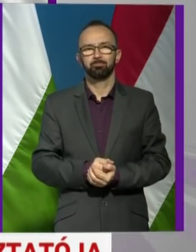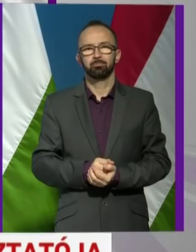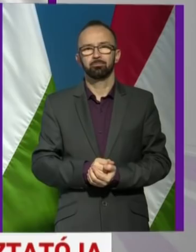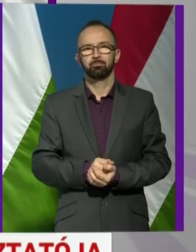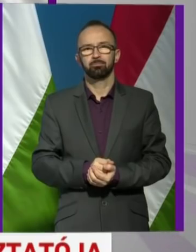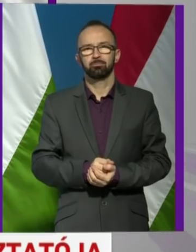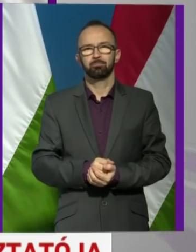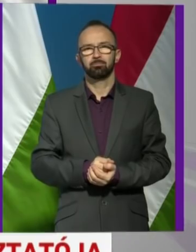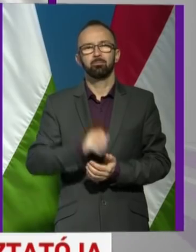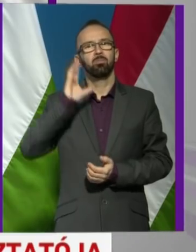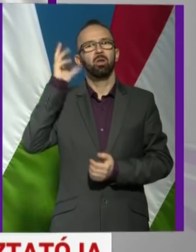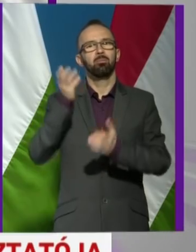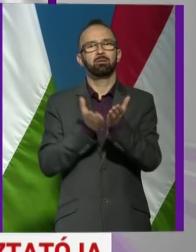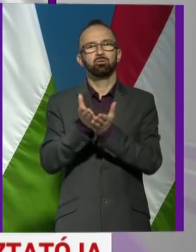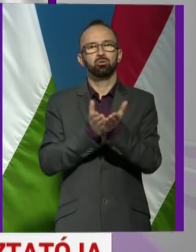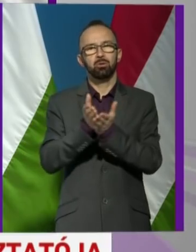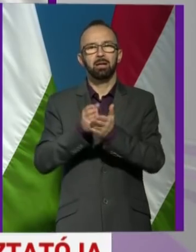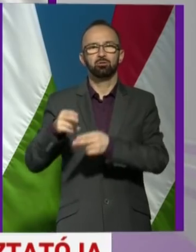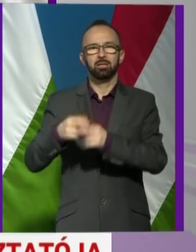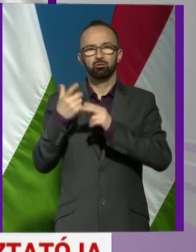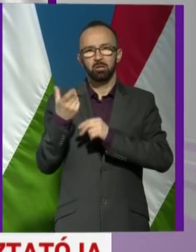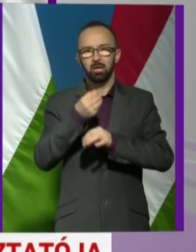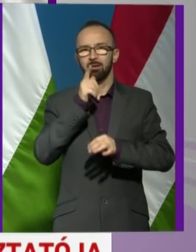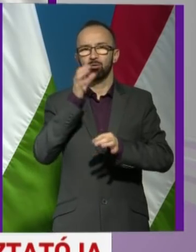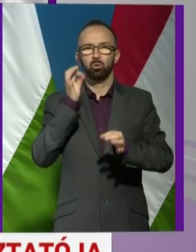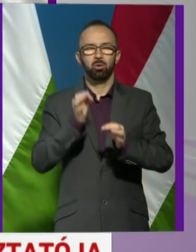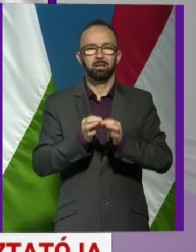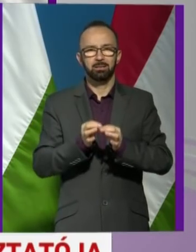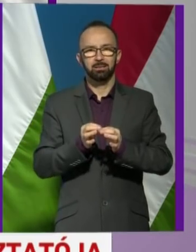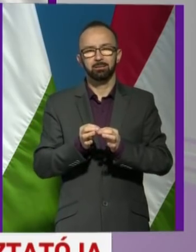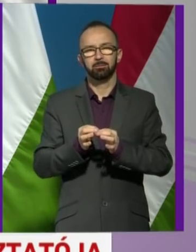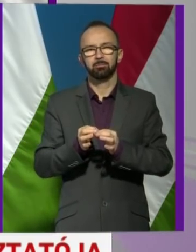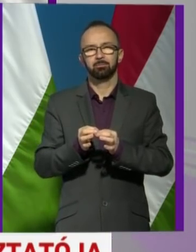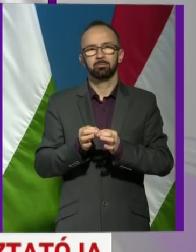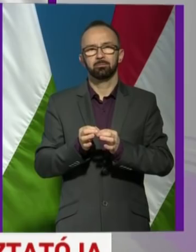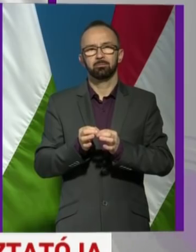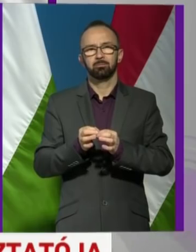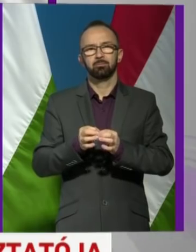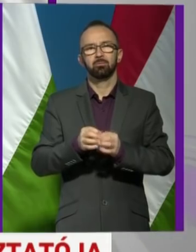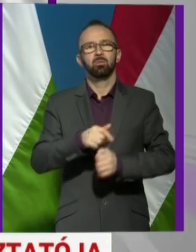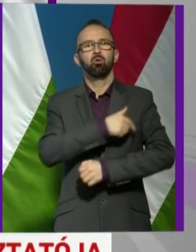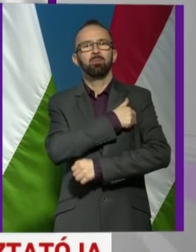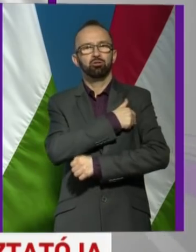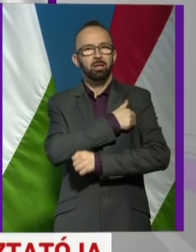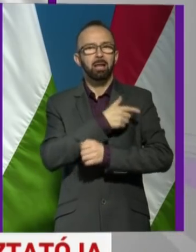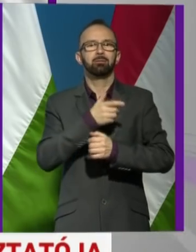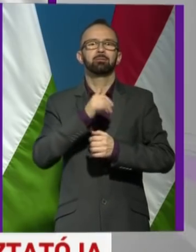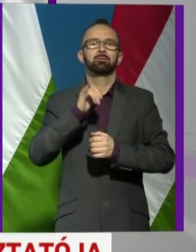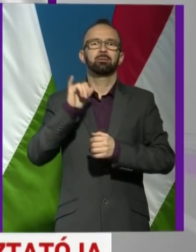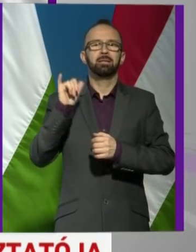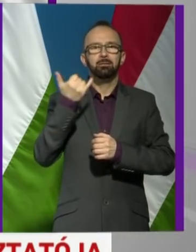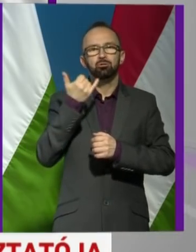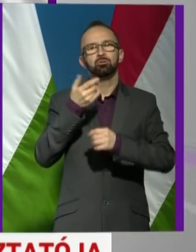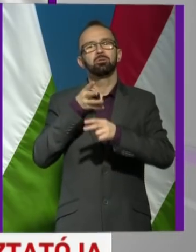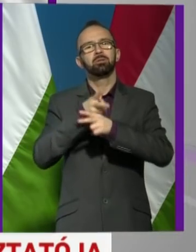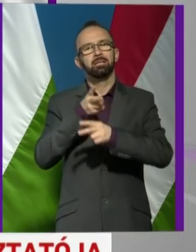A mentőszolgálatnak a bevonásával történik a hőmérsékletmérés, illetve a kikérdezés.